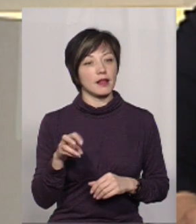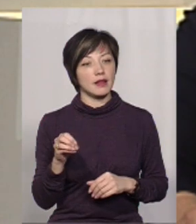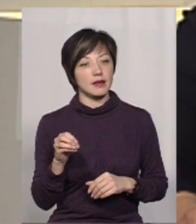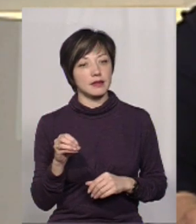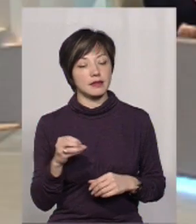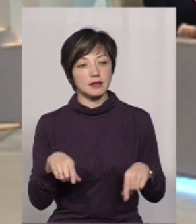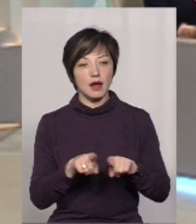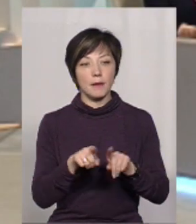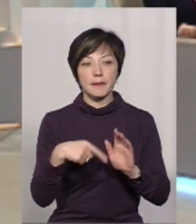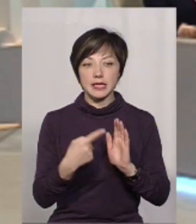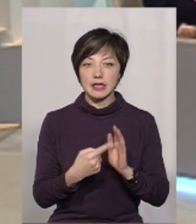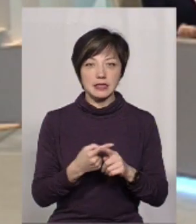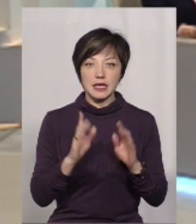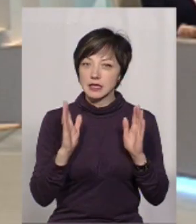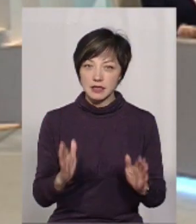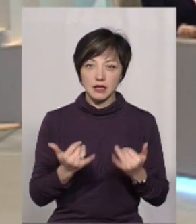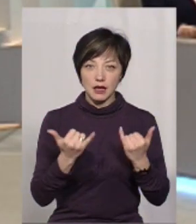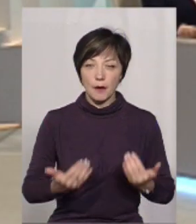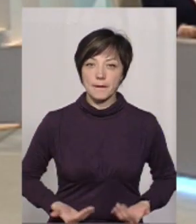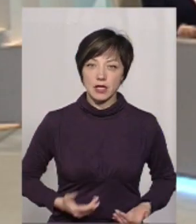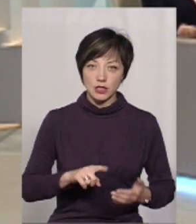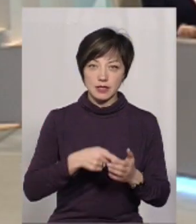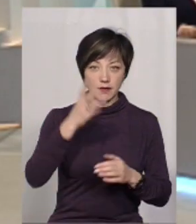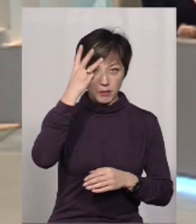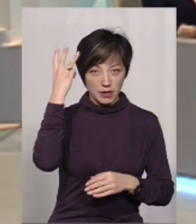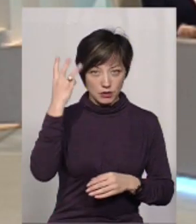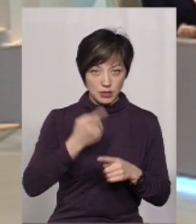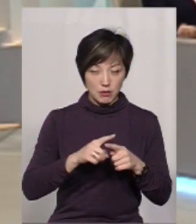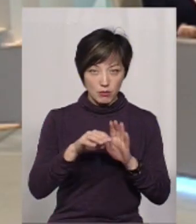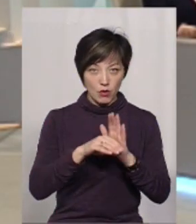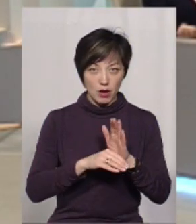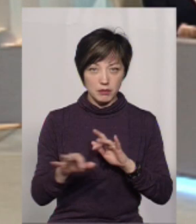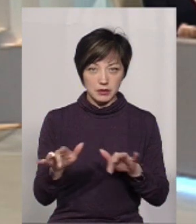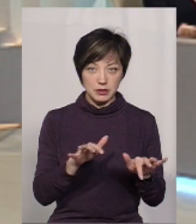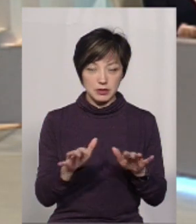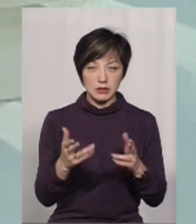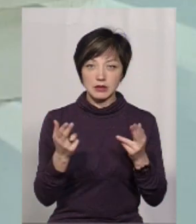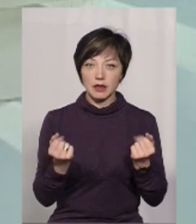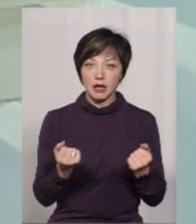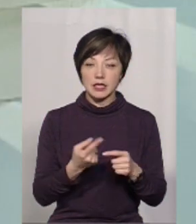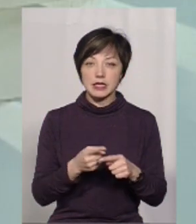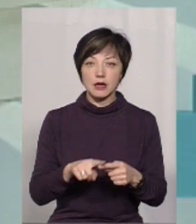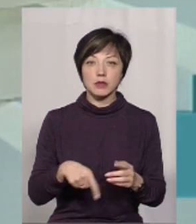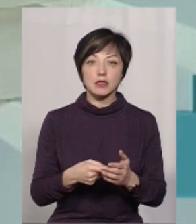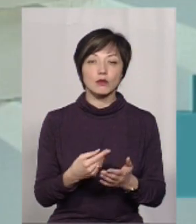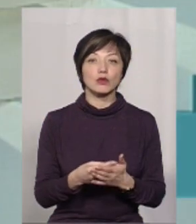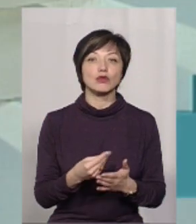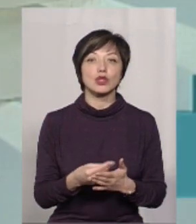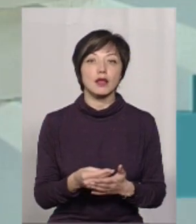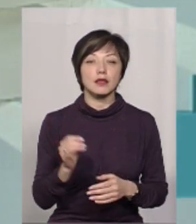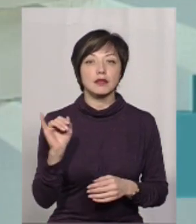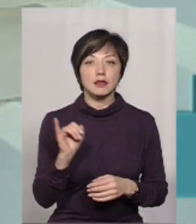таке питання, це тільки для мешканців Хмельницького ця програма діє? Тільки для мешканців, так. Це міський бюджет.